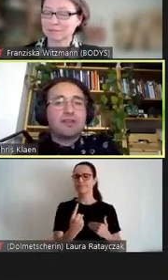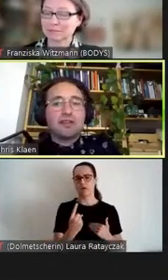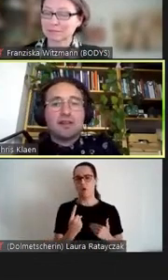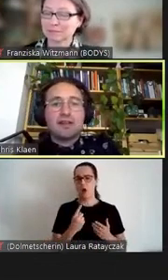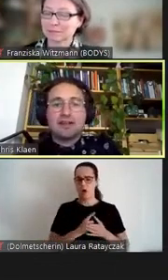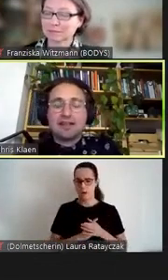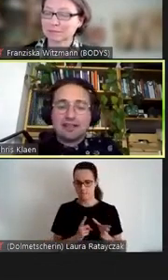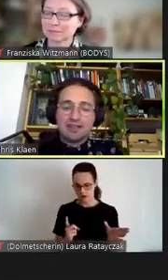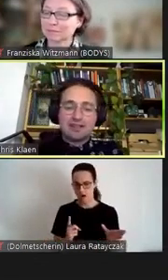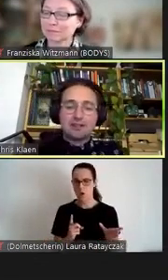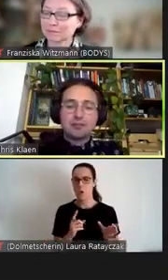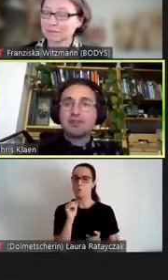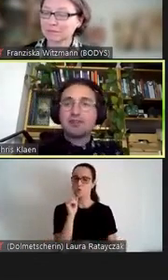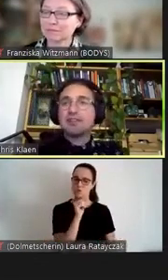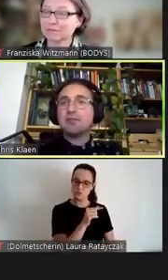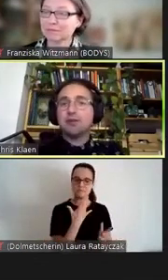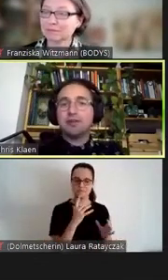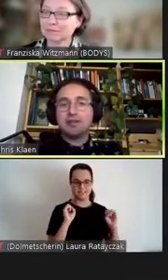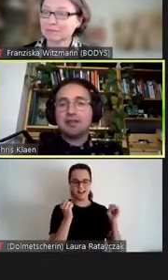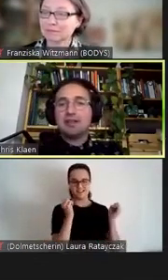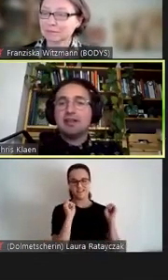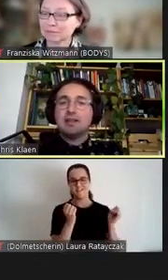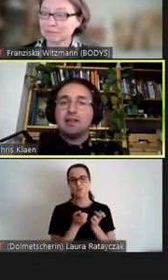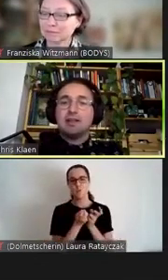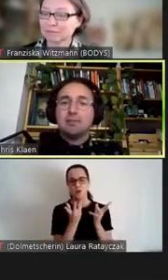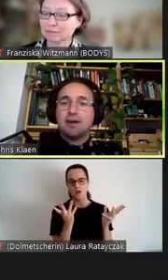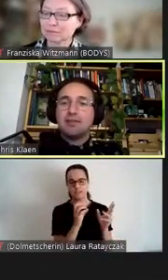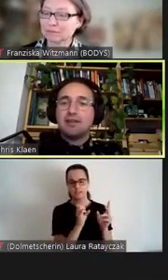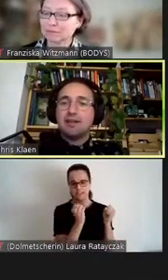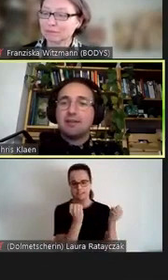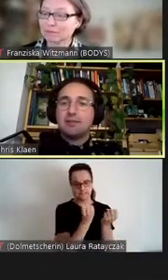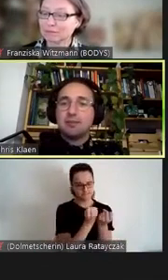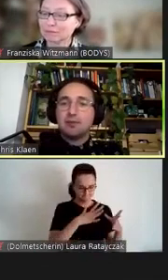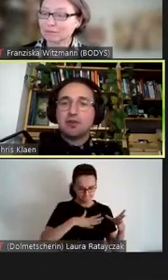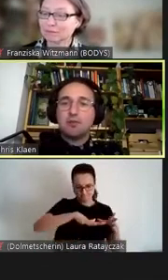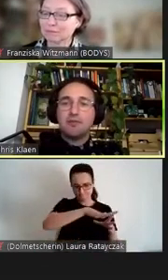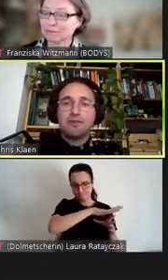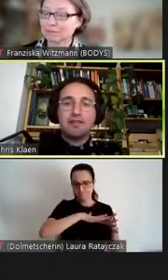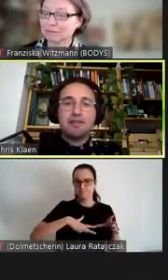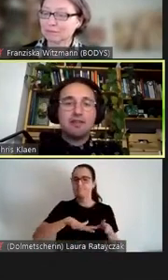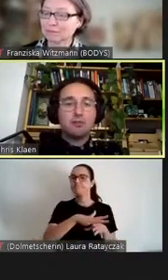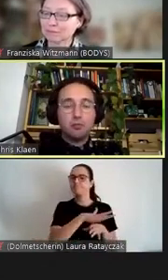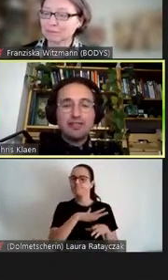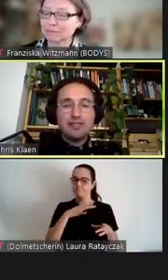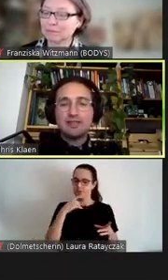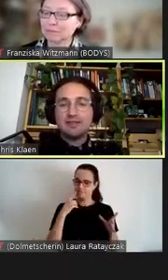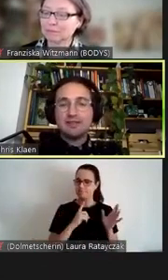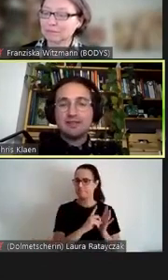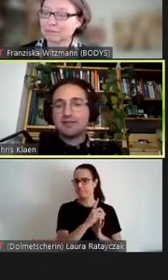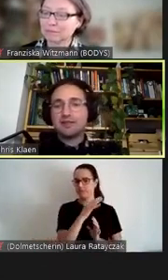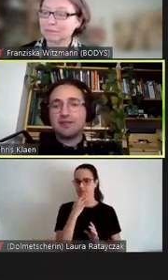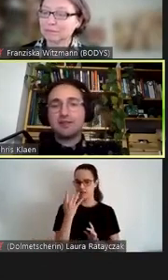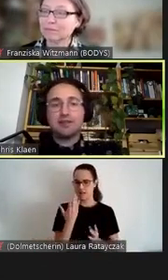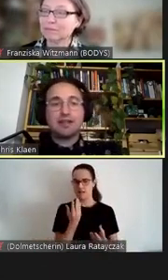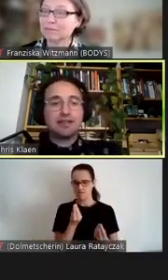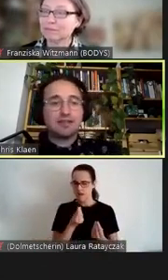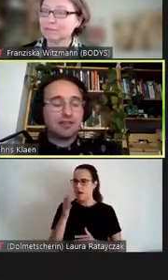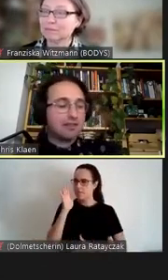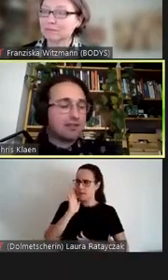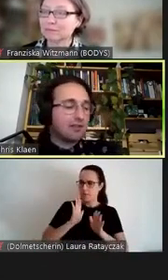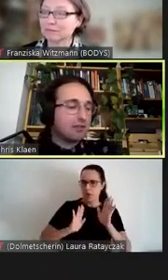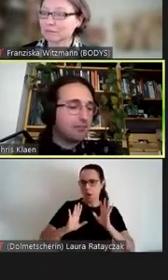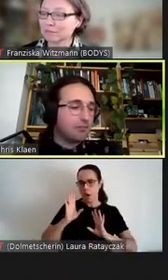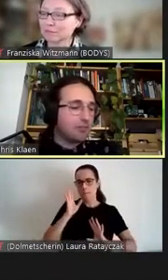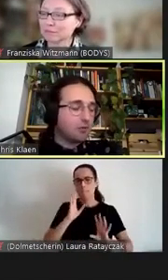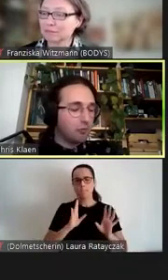Und gleichzeitig musste ich dort immer wieder mitbekommen, wie queerness, sei